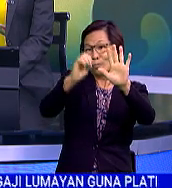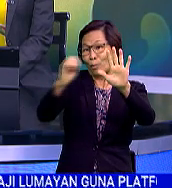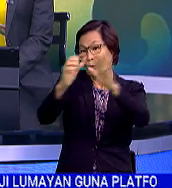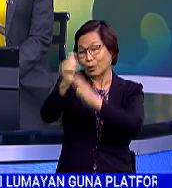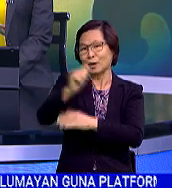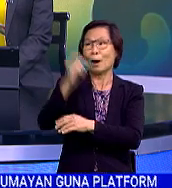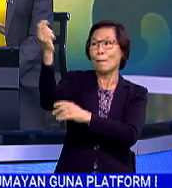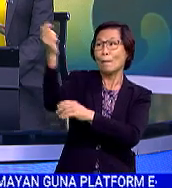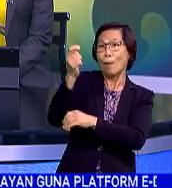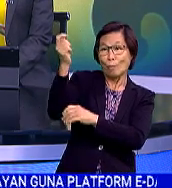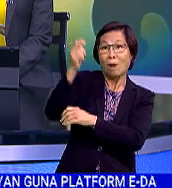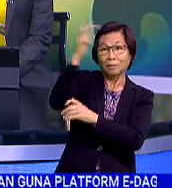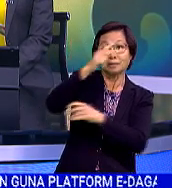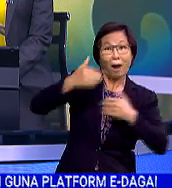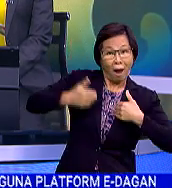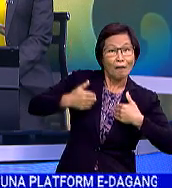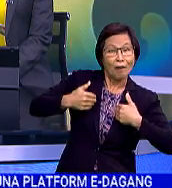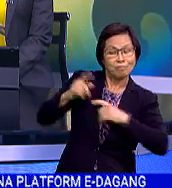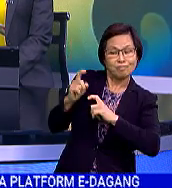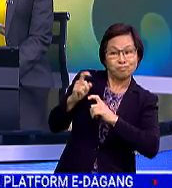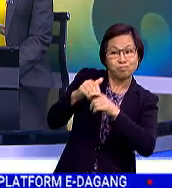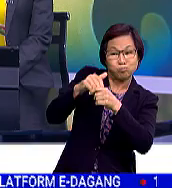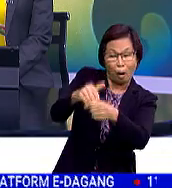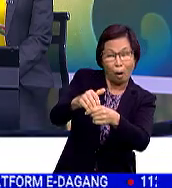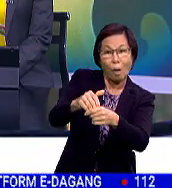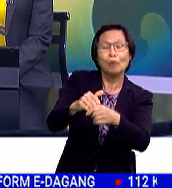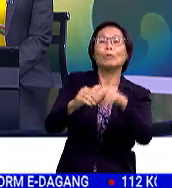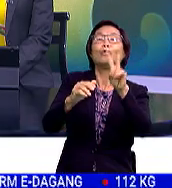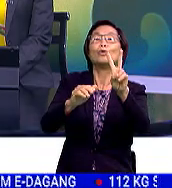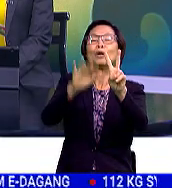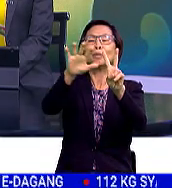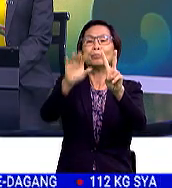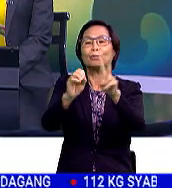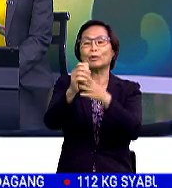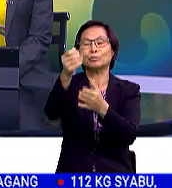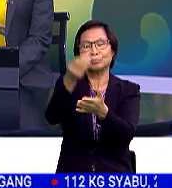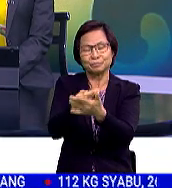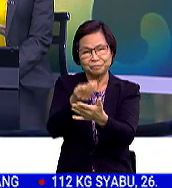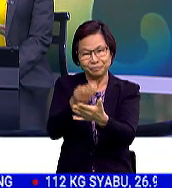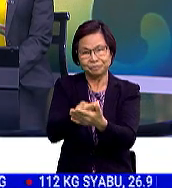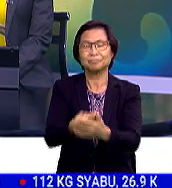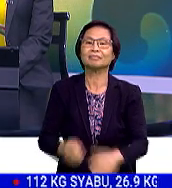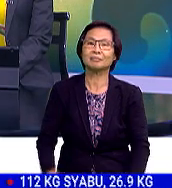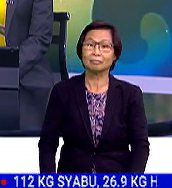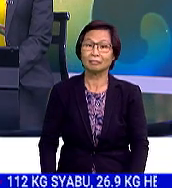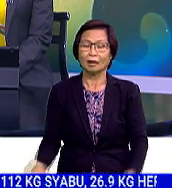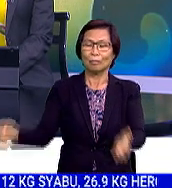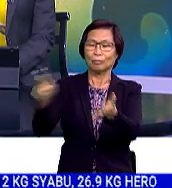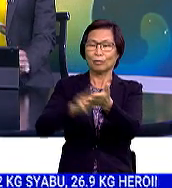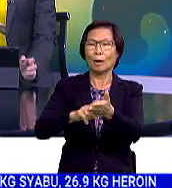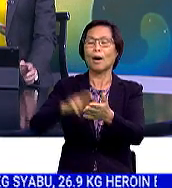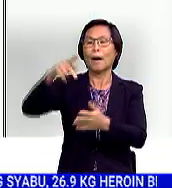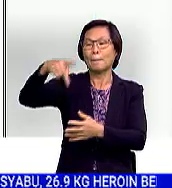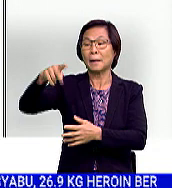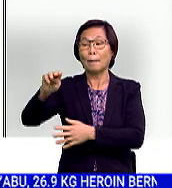Besar kerajaan juga tidak dilupakan, mereka akan menerima bantuan khas RM250. Kenyataan Pejabat